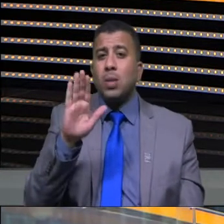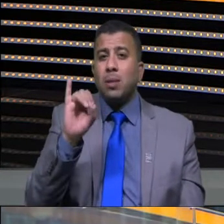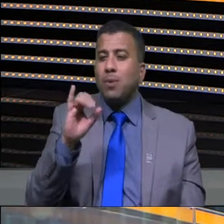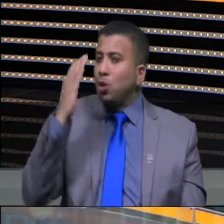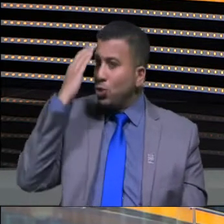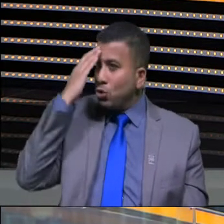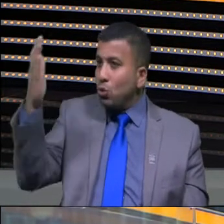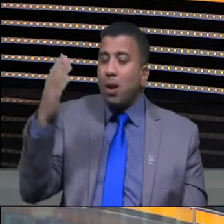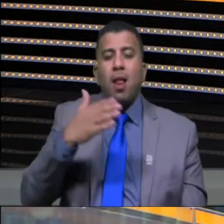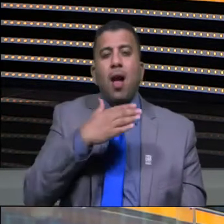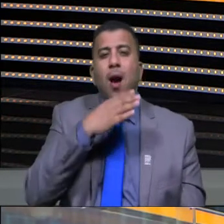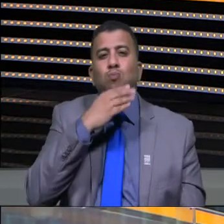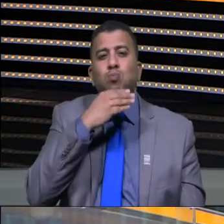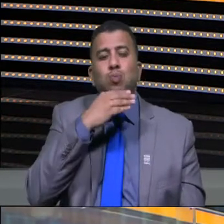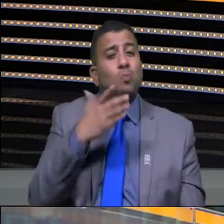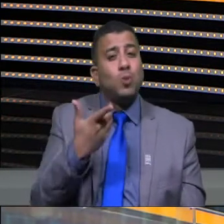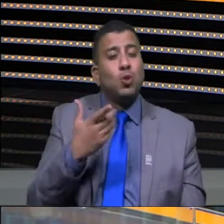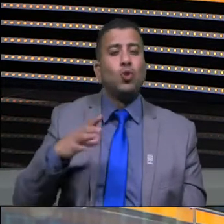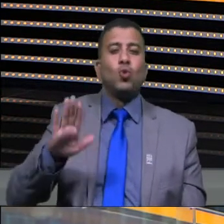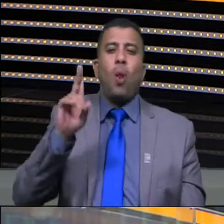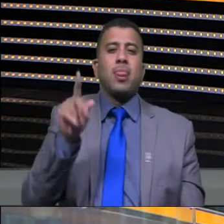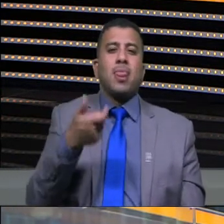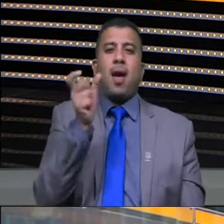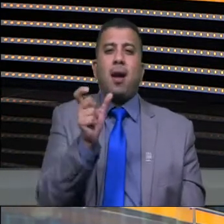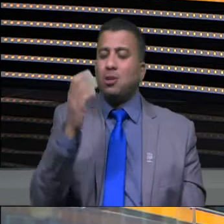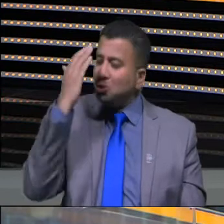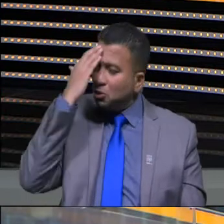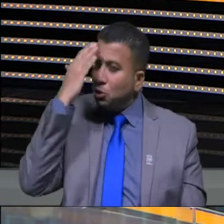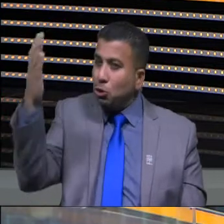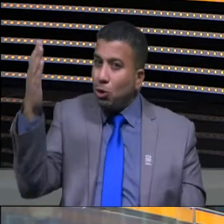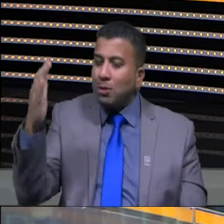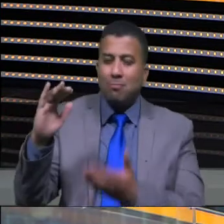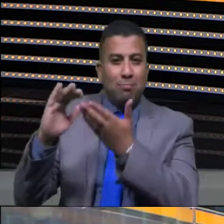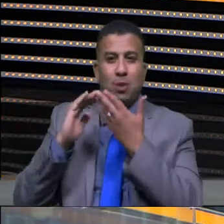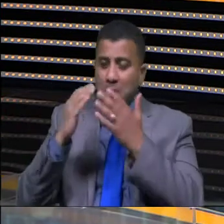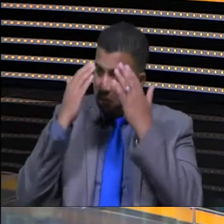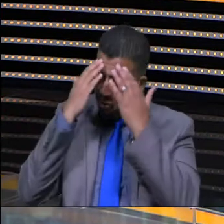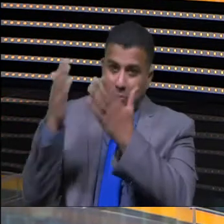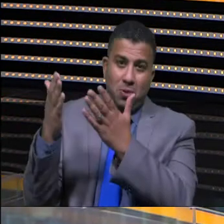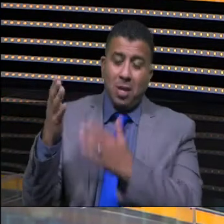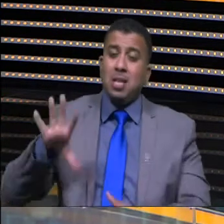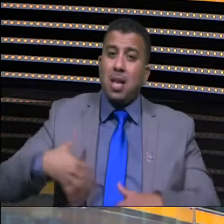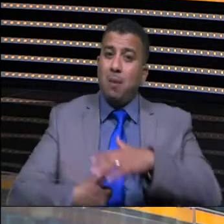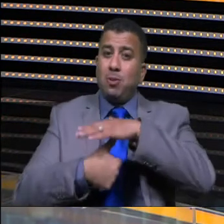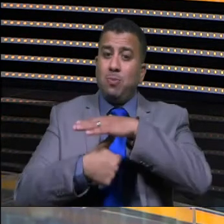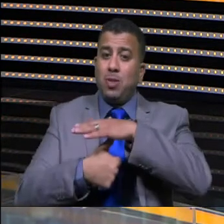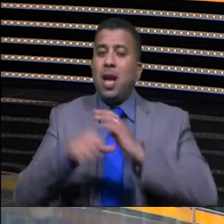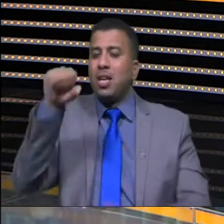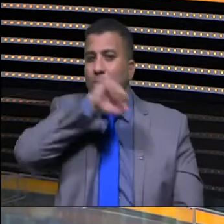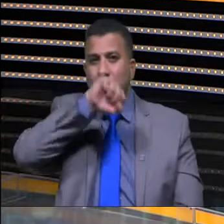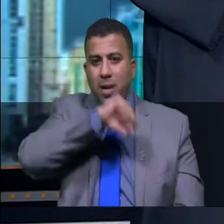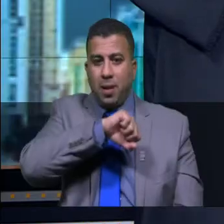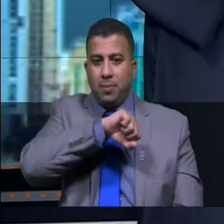أبونا سلطان في بادرة للتعبير عن الشكر والتقدير والعرفان لصاحب السمو حاكم